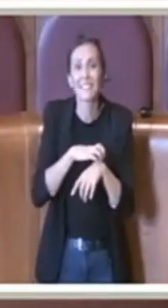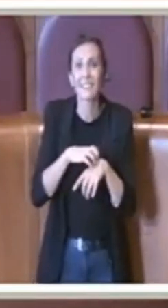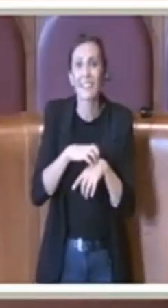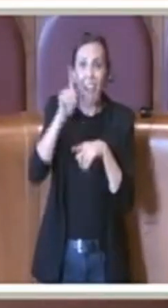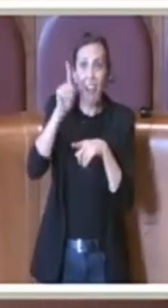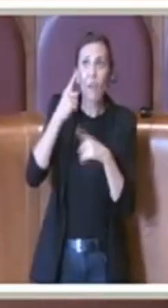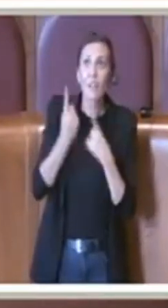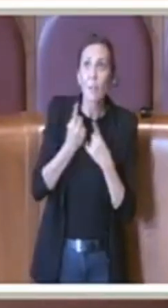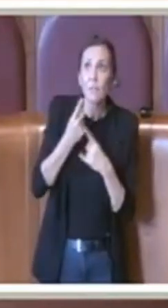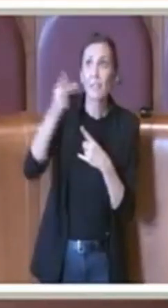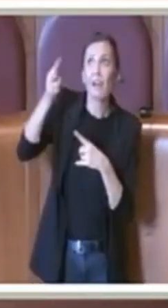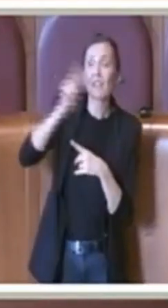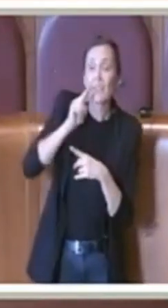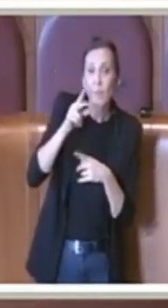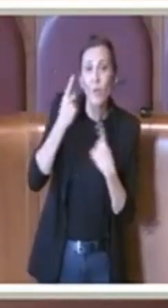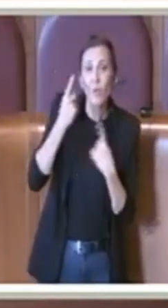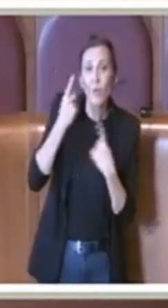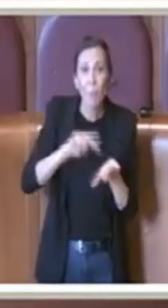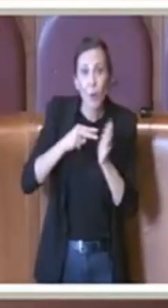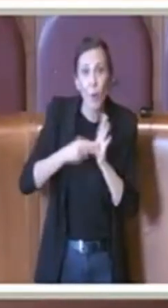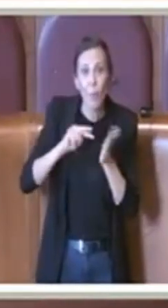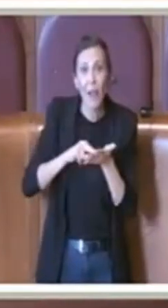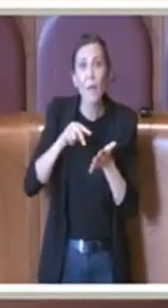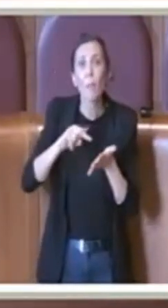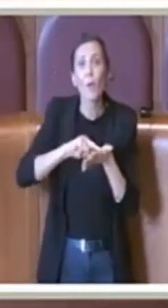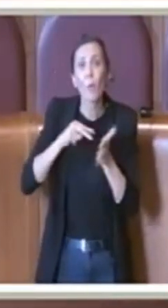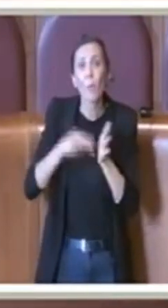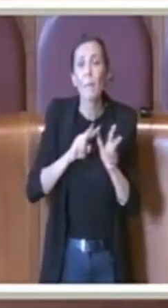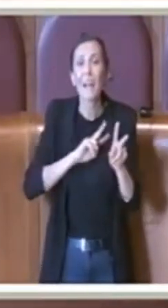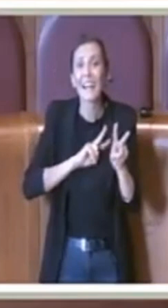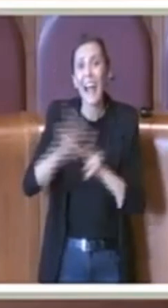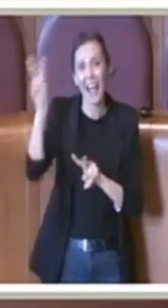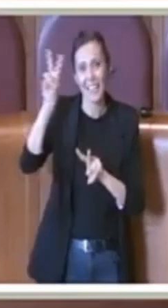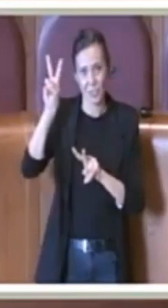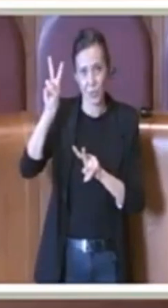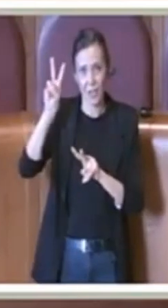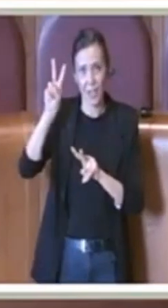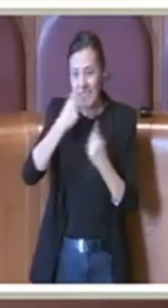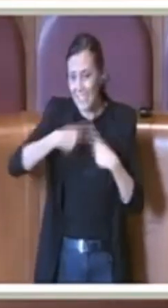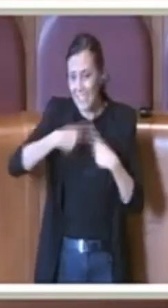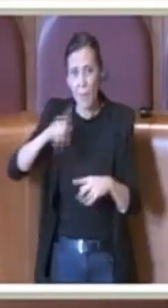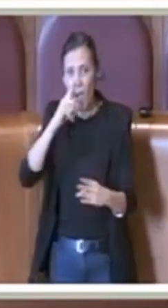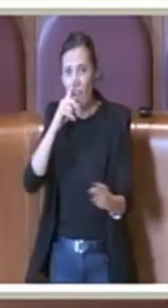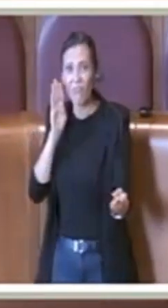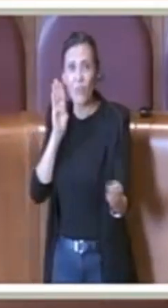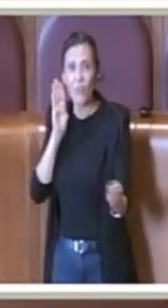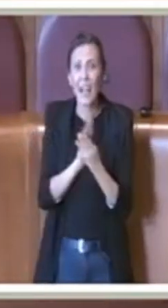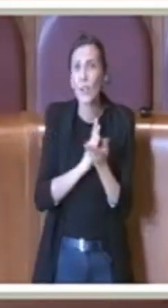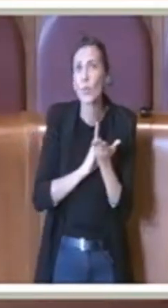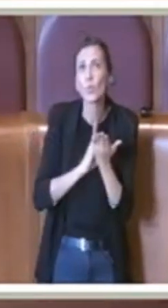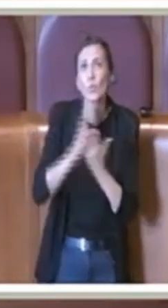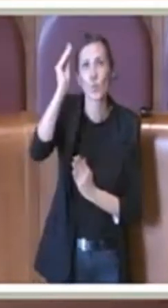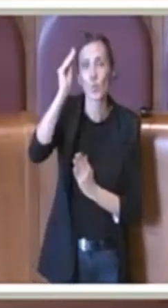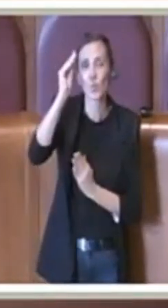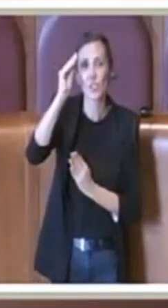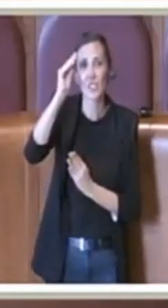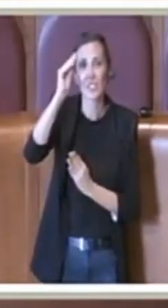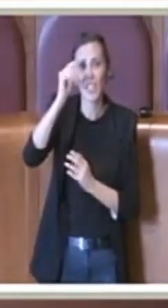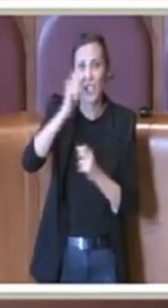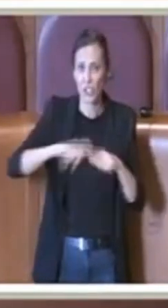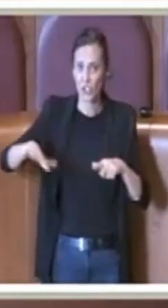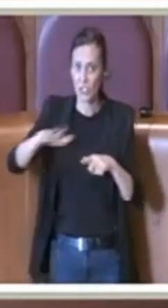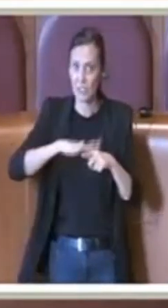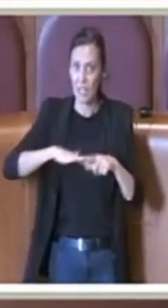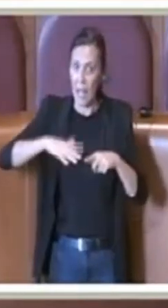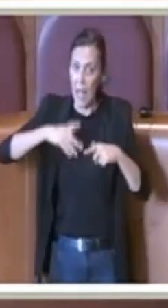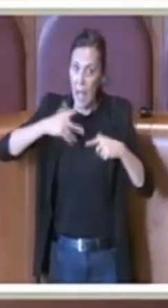problema. Un problema, lo ripeto, nazionale che stanno affrontando tutte le città è molto serio e